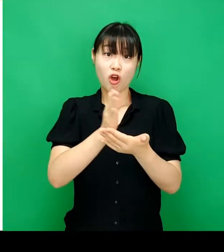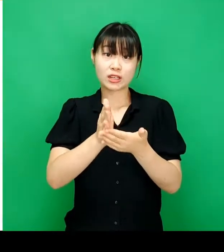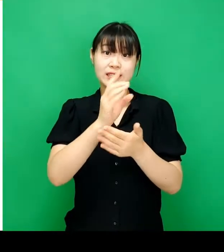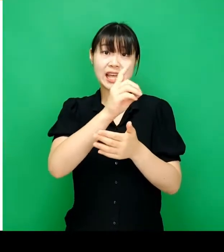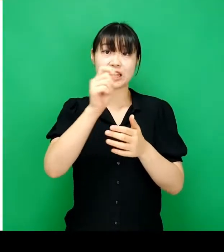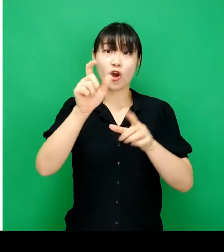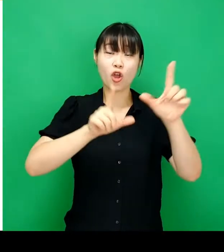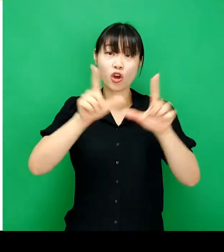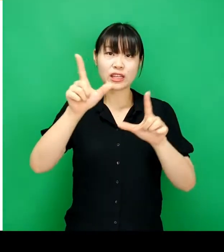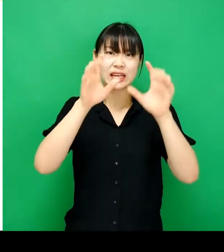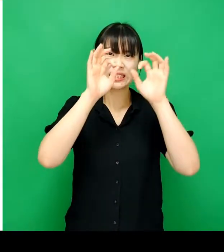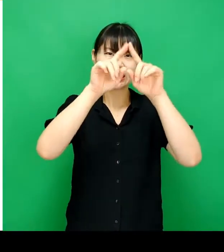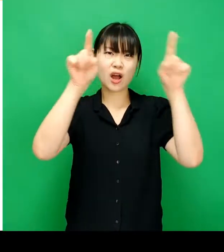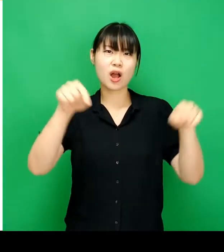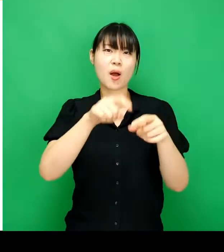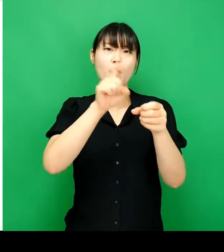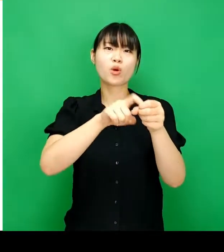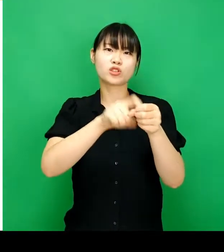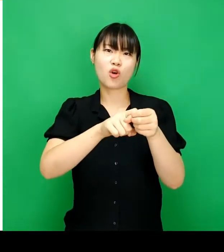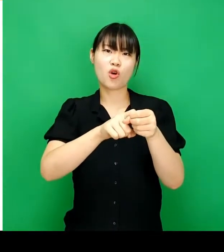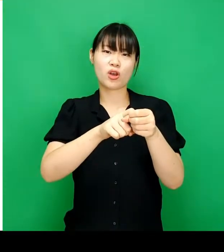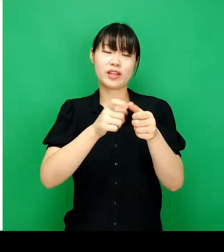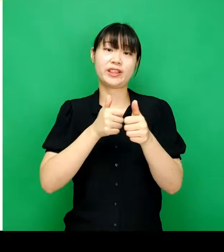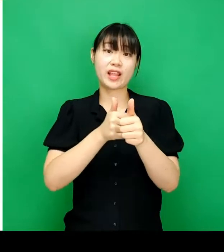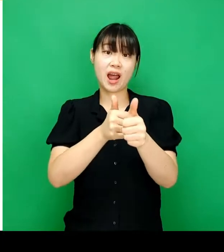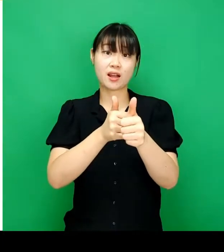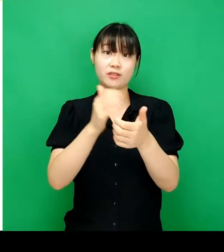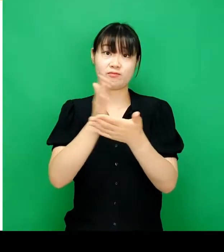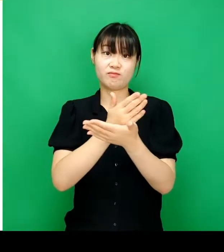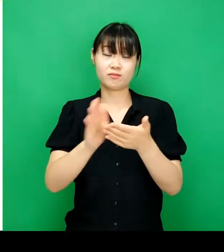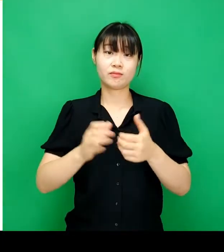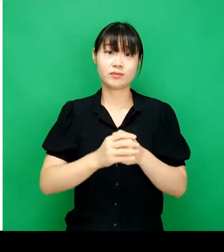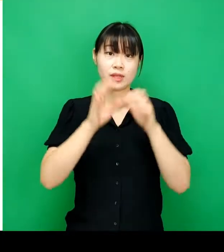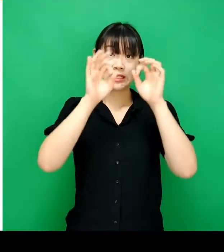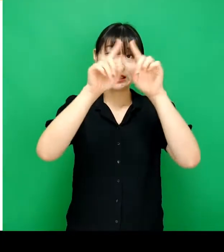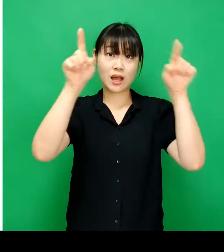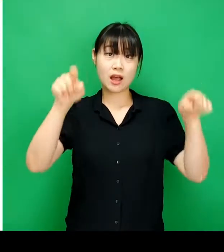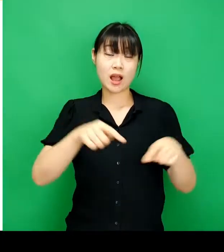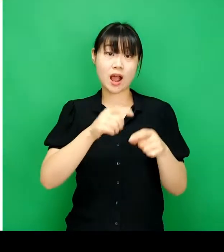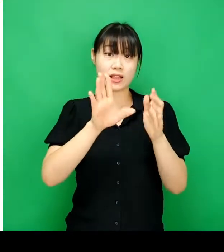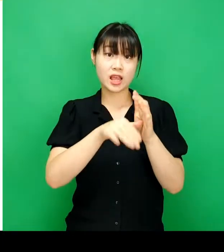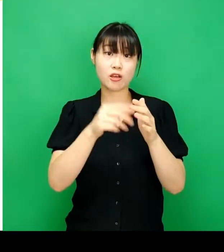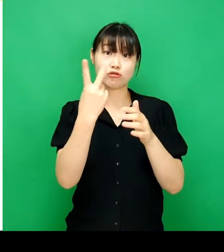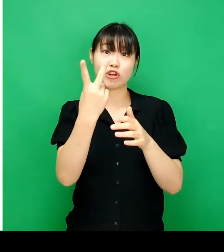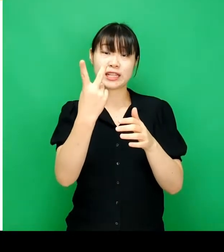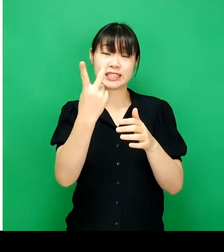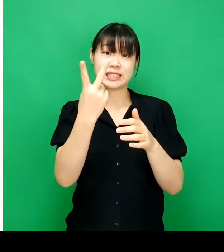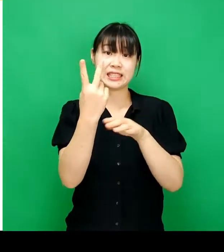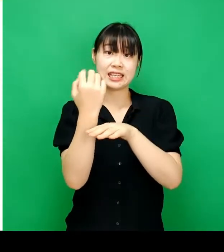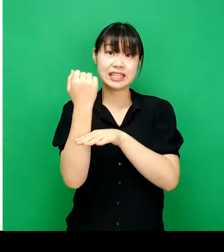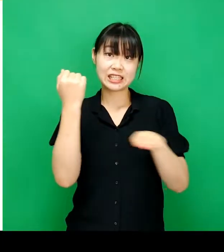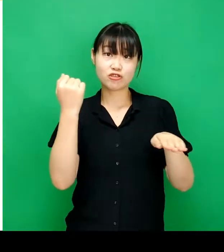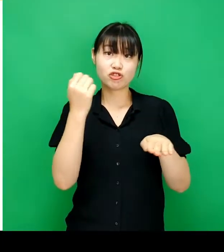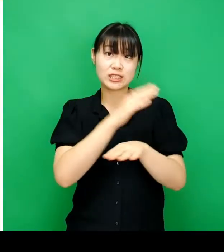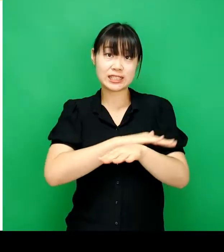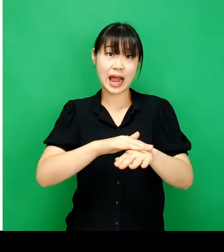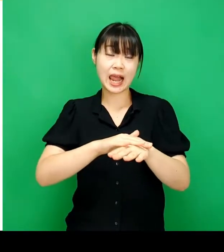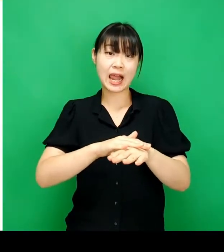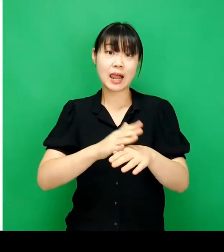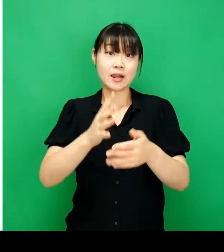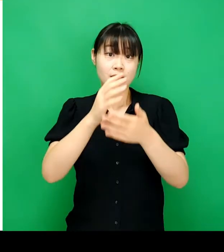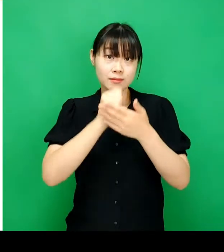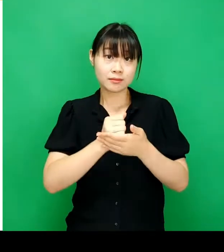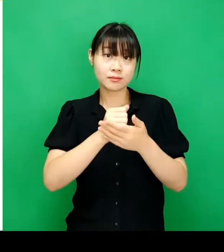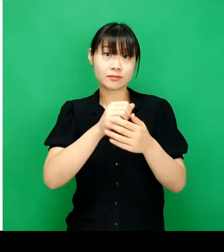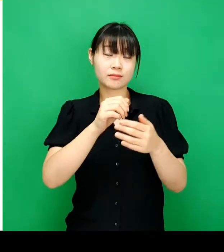차트의 유형은 크게 데이터의 형태와 시각화 목적에 따라 나뉩니다. 시각화를 할 땐 이 두 가지 기준을 고려해서